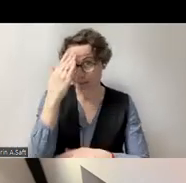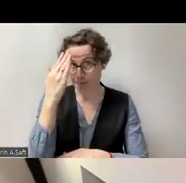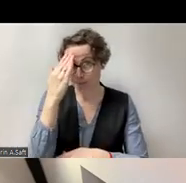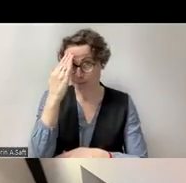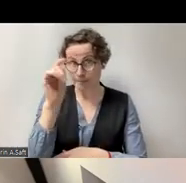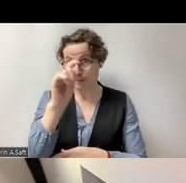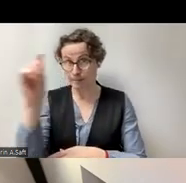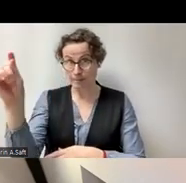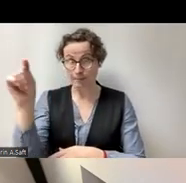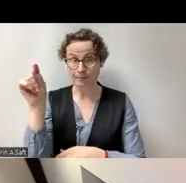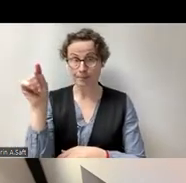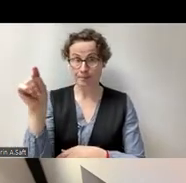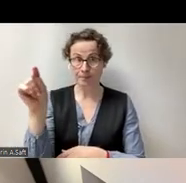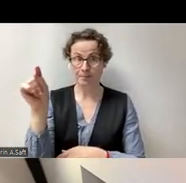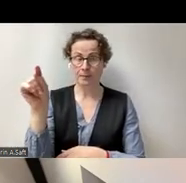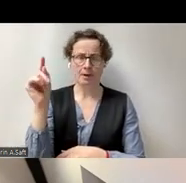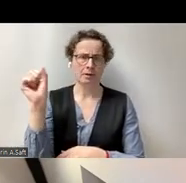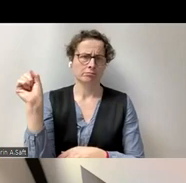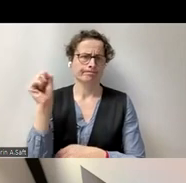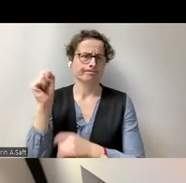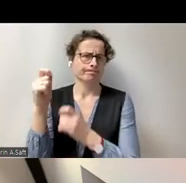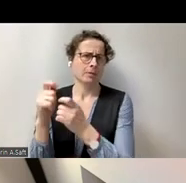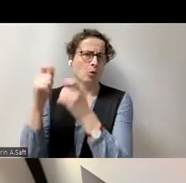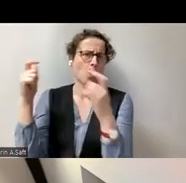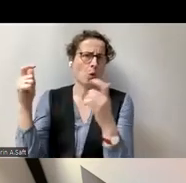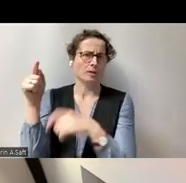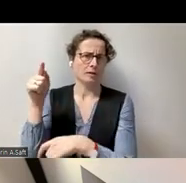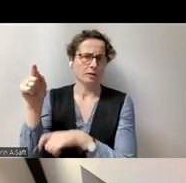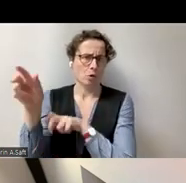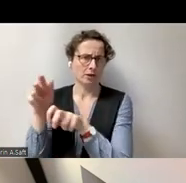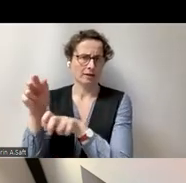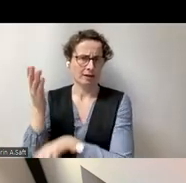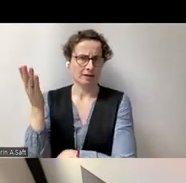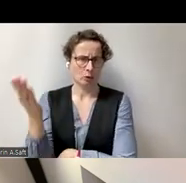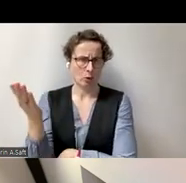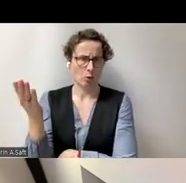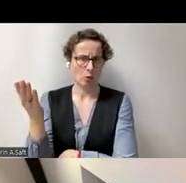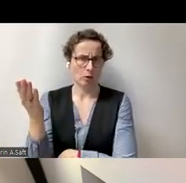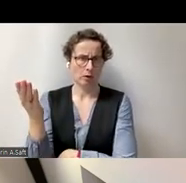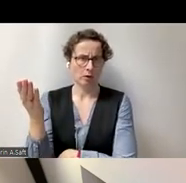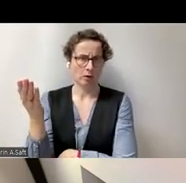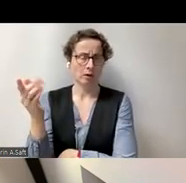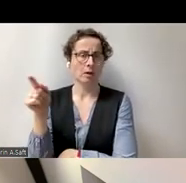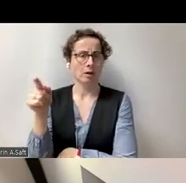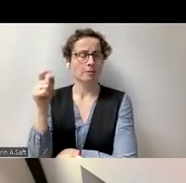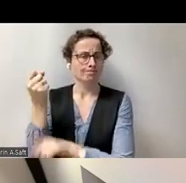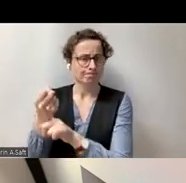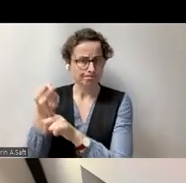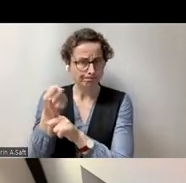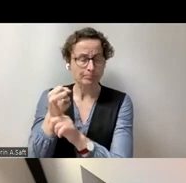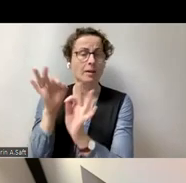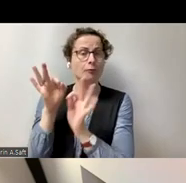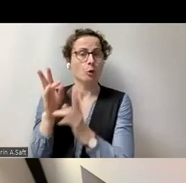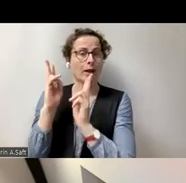der großen Organisationen in Europa, die für die Rechte von Menschen mit